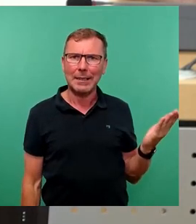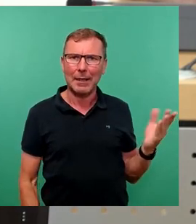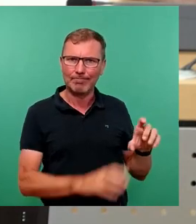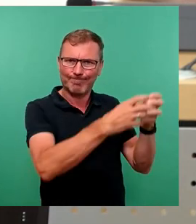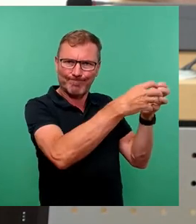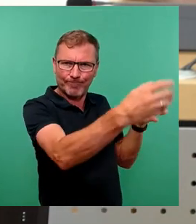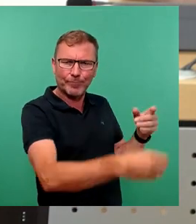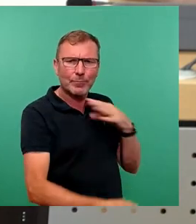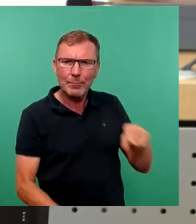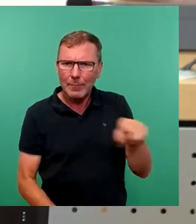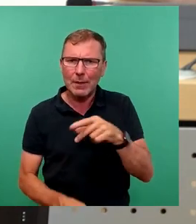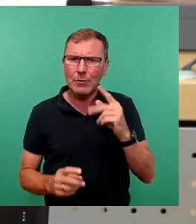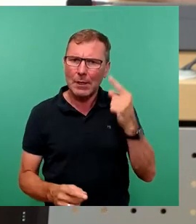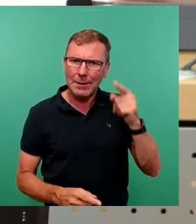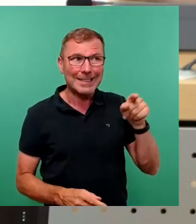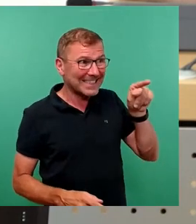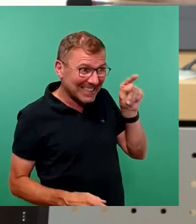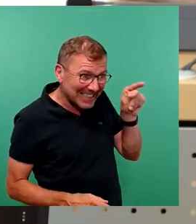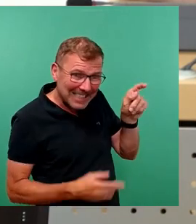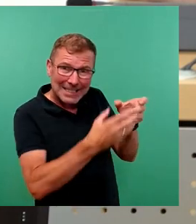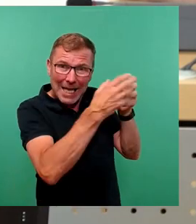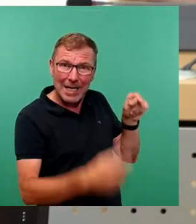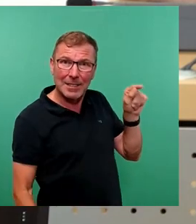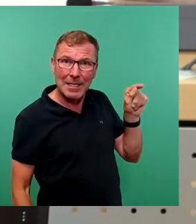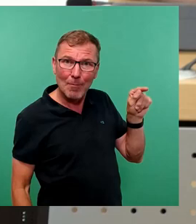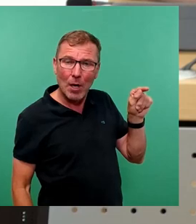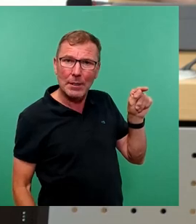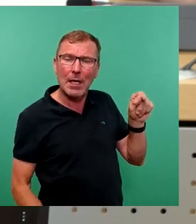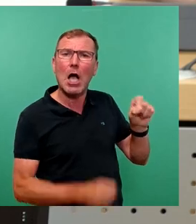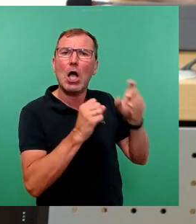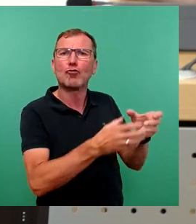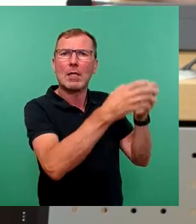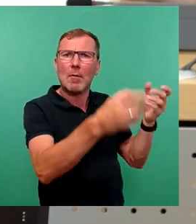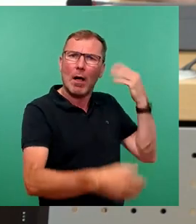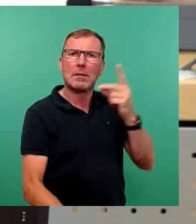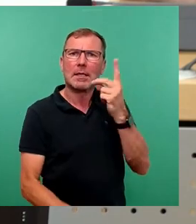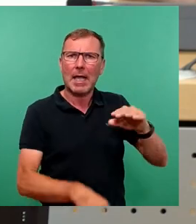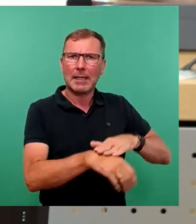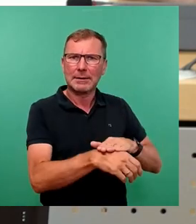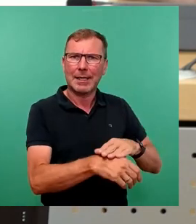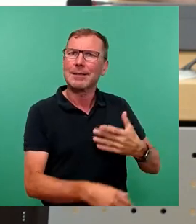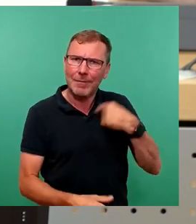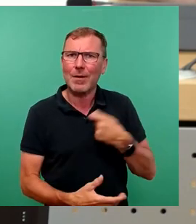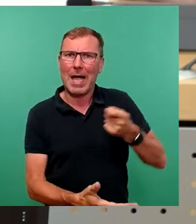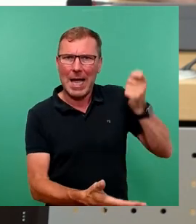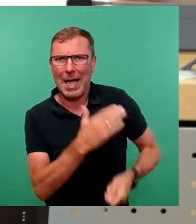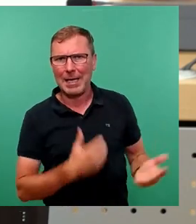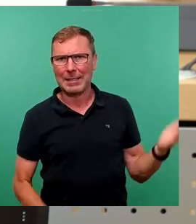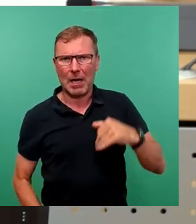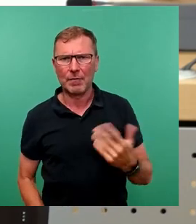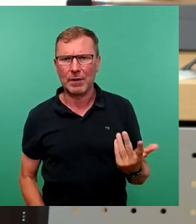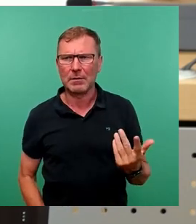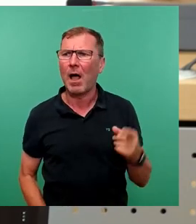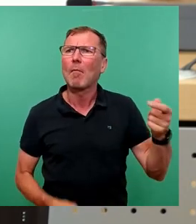Stadtrat ganz scharf darauf sind, dass wir dieses Gebäude eine Schrottimmobilie aus DDR-Zeiten auch noch kaufen. Und wir wissen überhaupt nicht, wie das